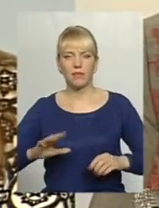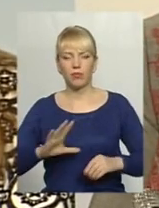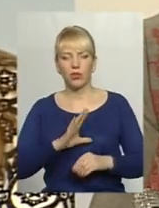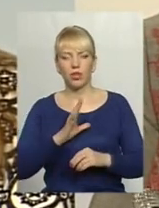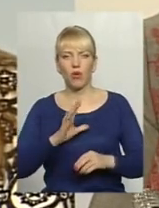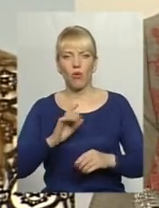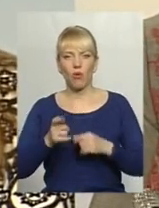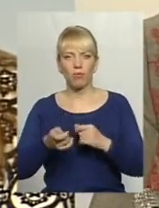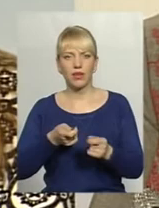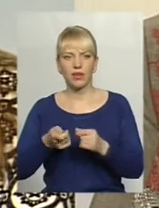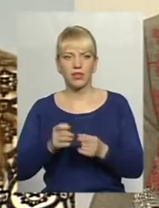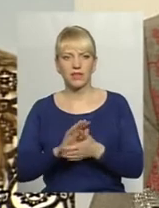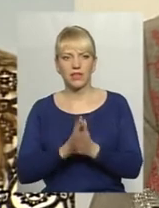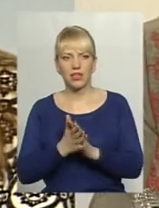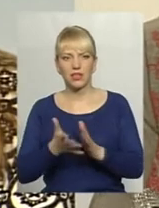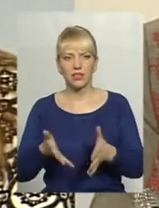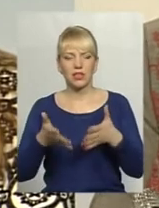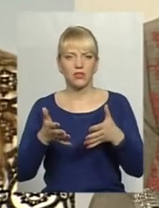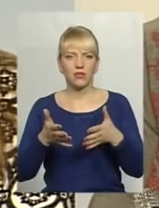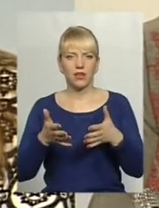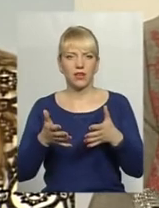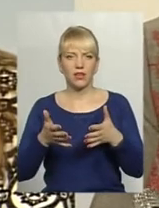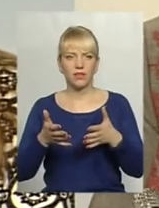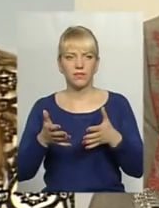в стані з'ясування, скажімо так,